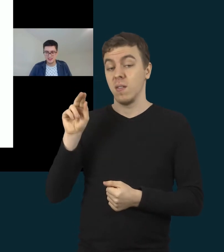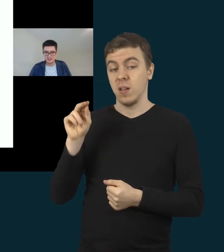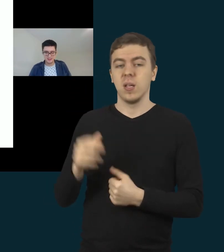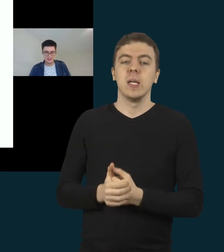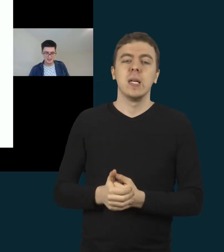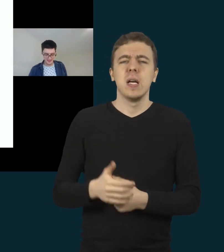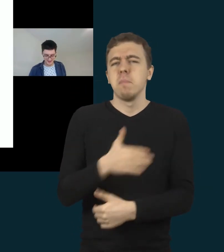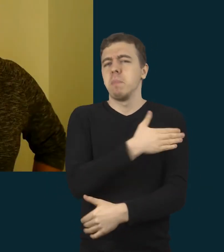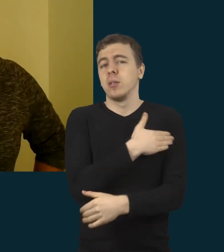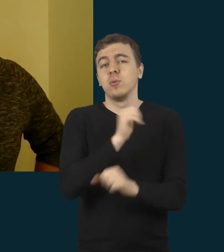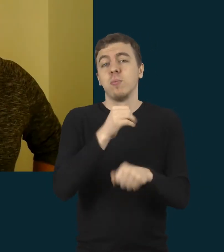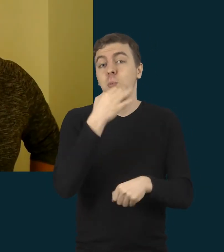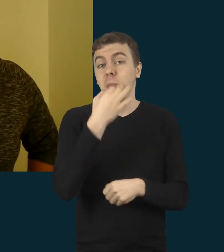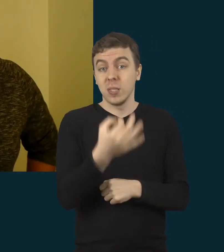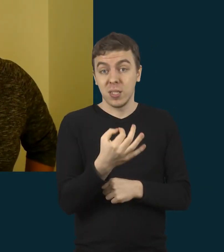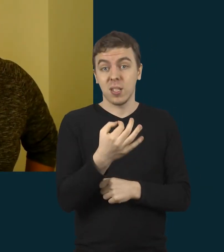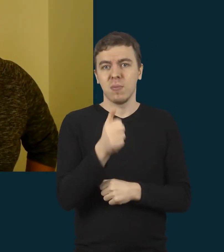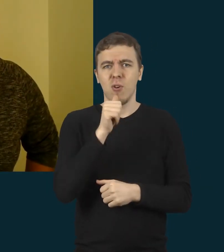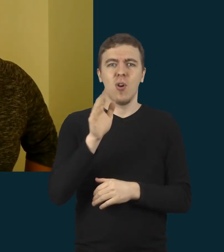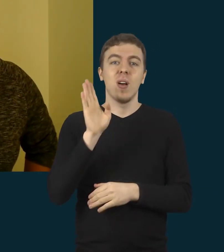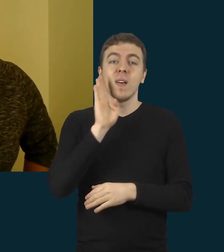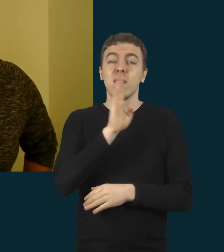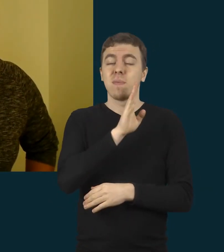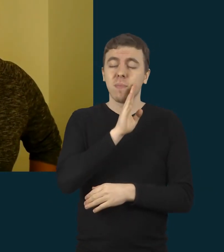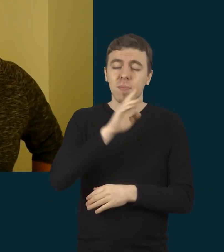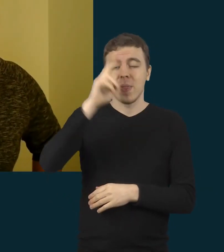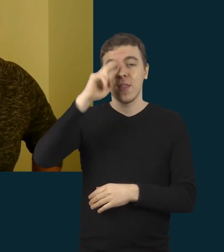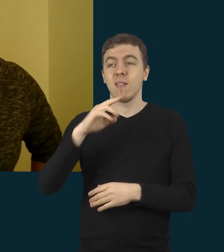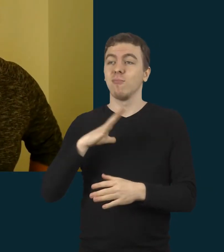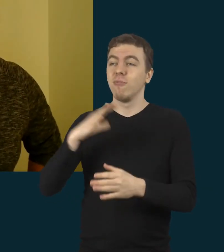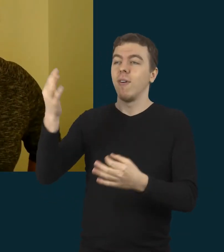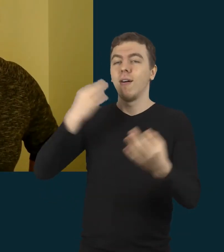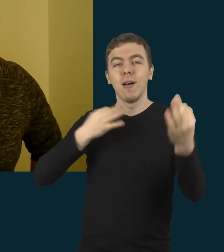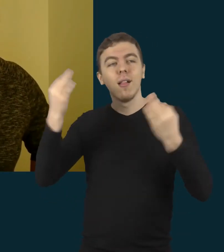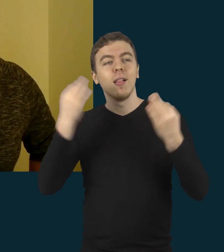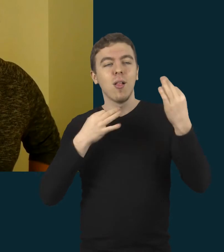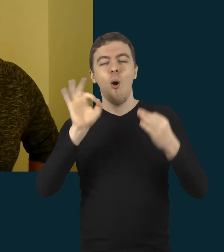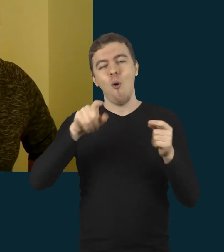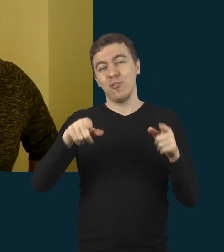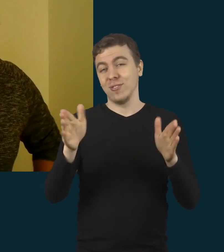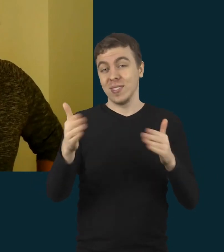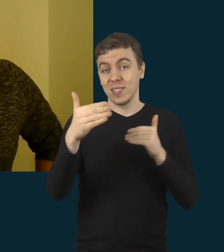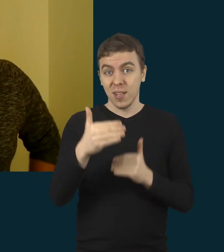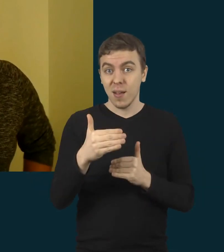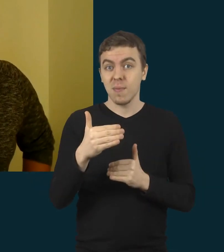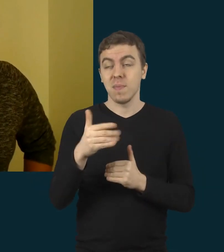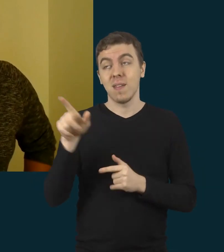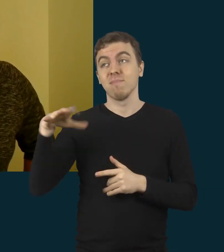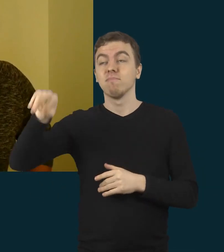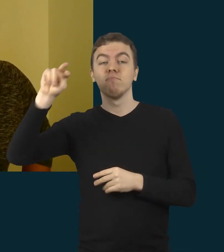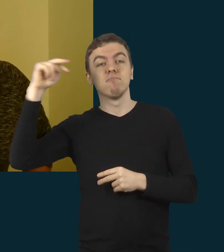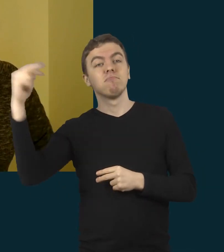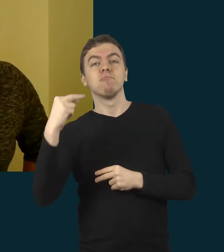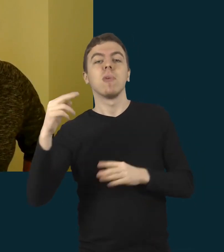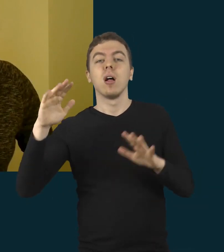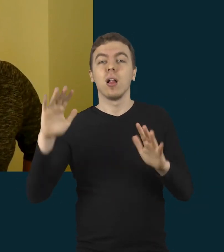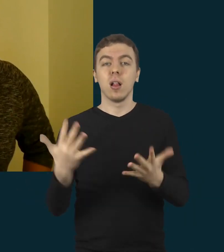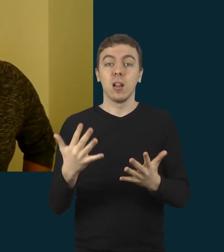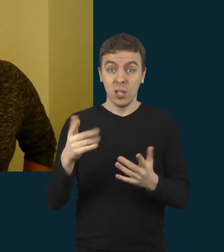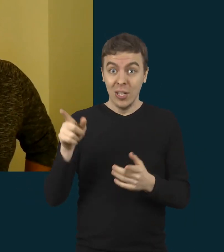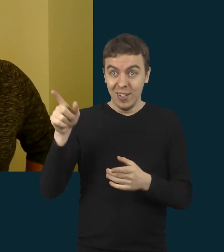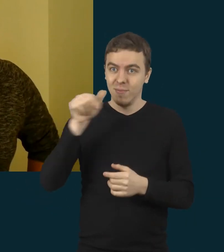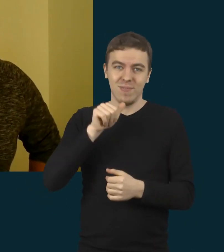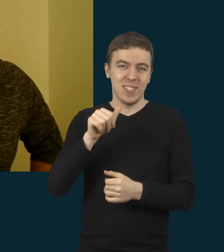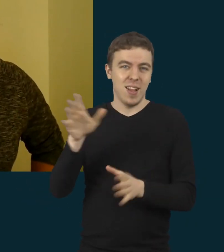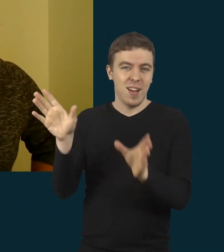ką pasakė tėvai, kaip jiem tai atrodo, nes jie turėjo išgyventi su vaikais